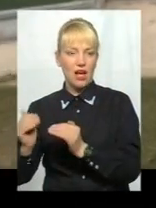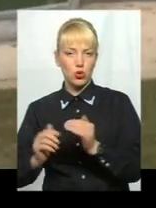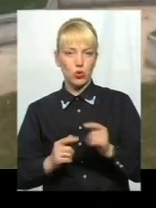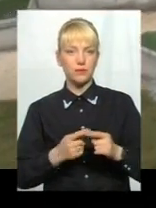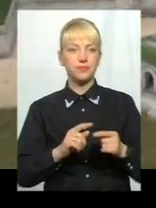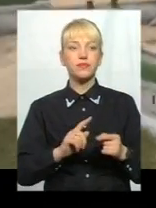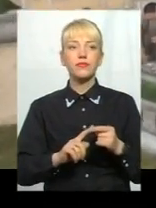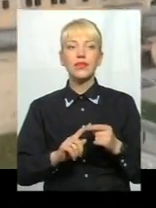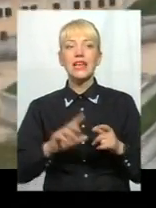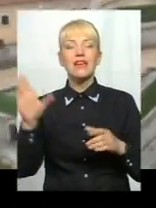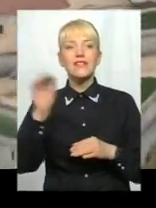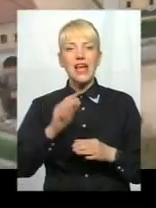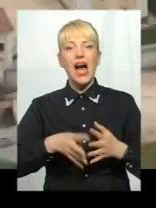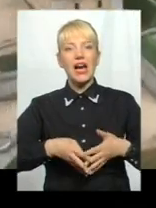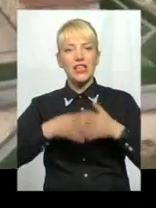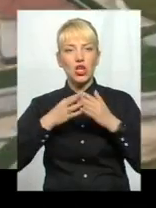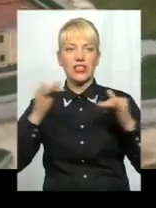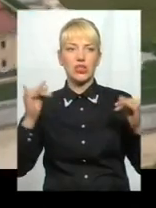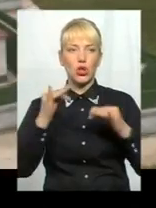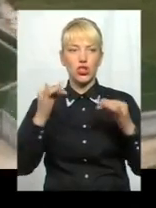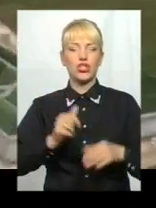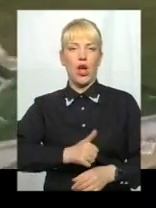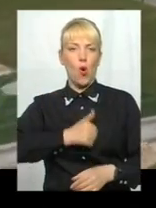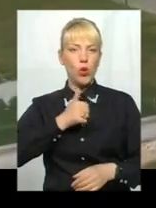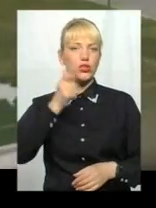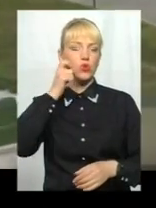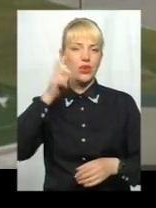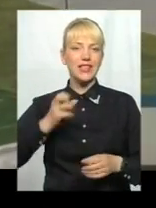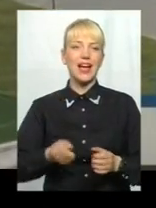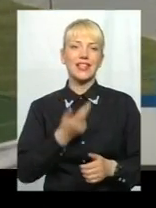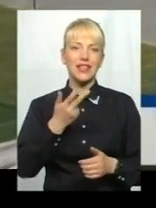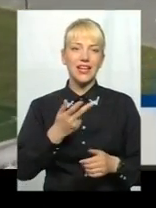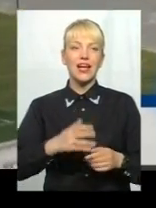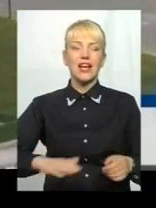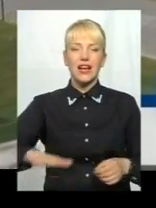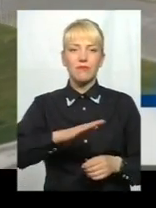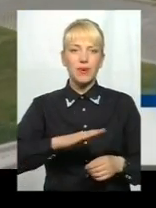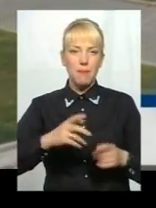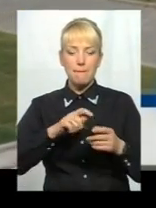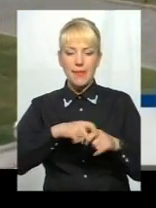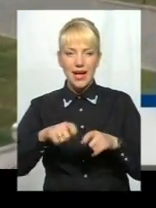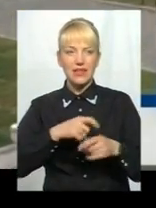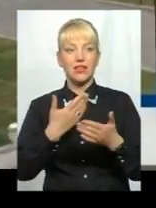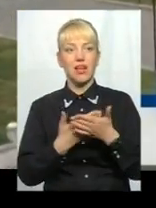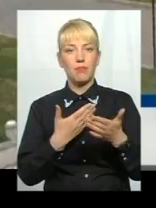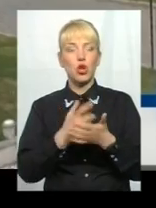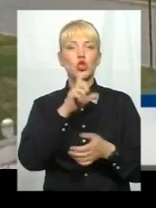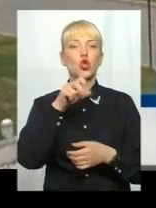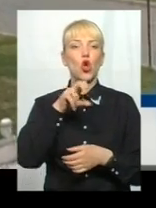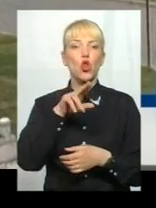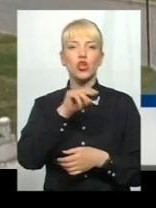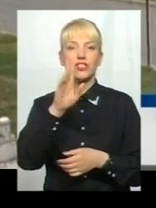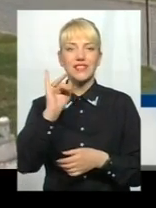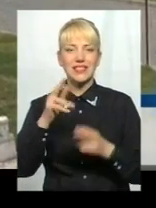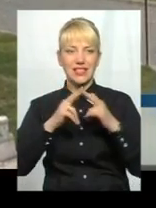Уся архітектурна та історична гордість України на кільканадцяти квадратних метрах. Ось, до прикладу, Золочівський замок з його